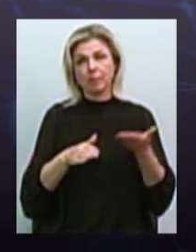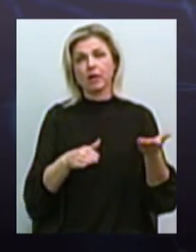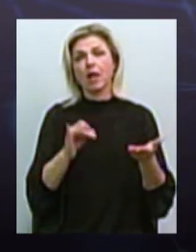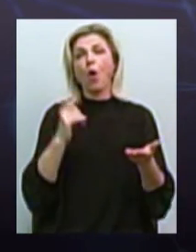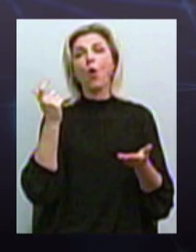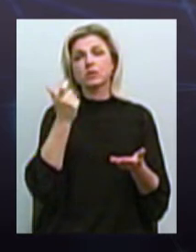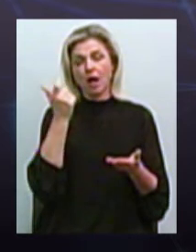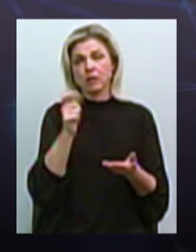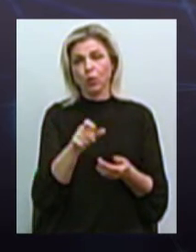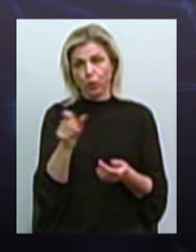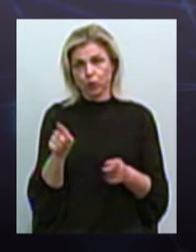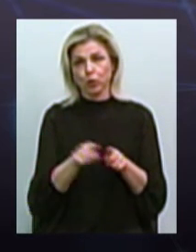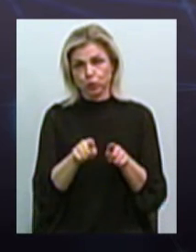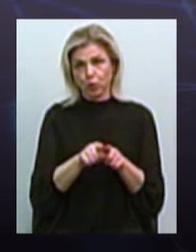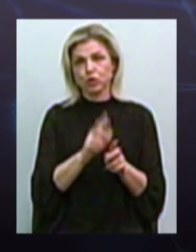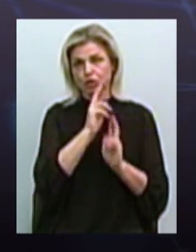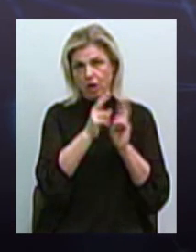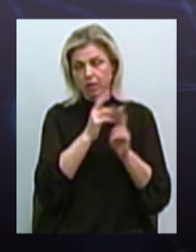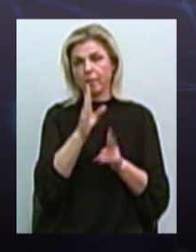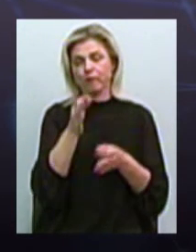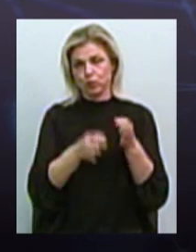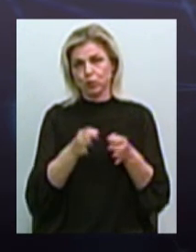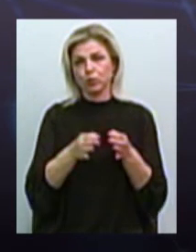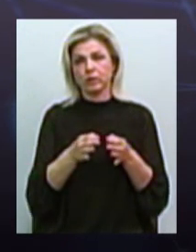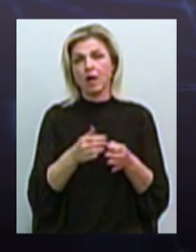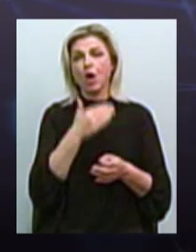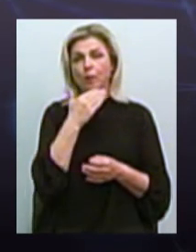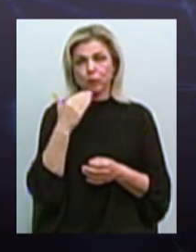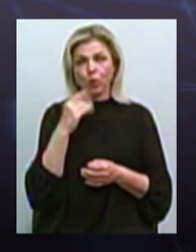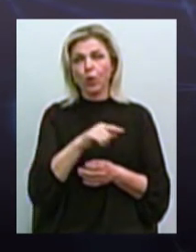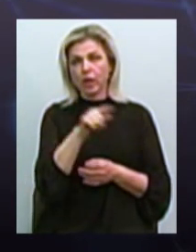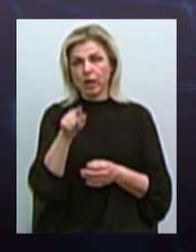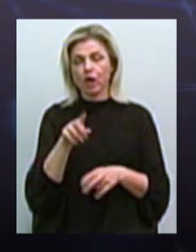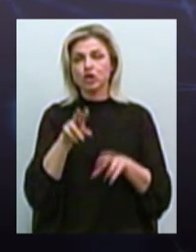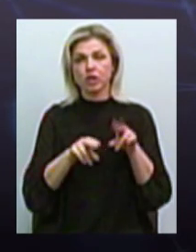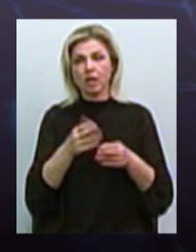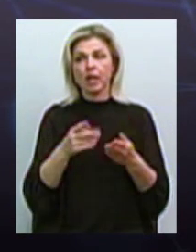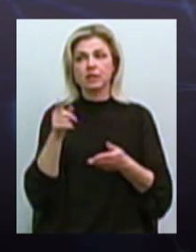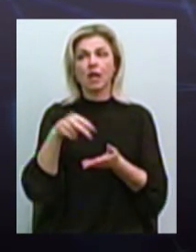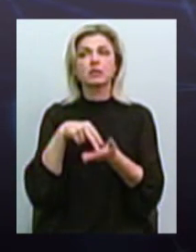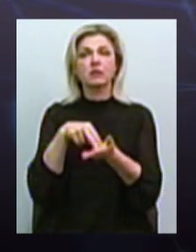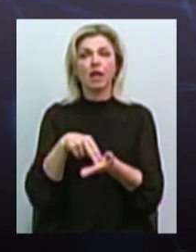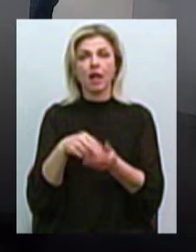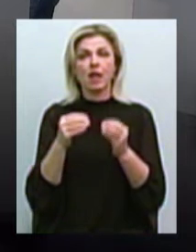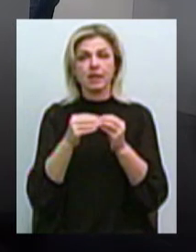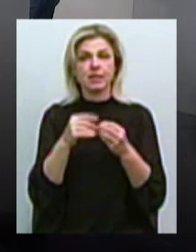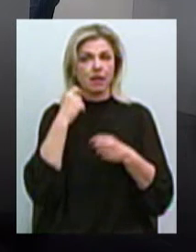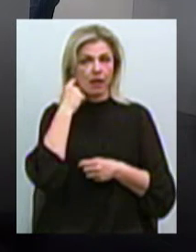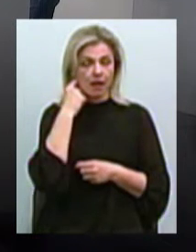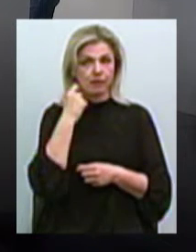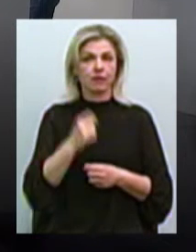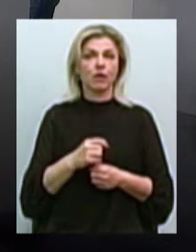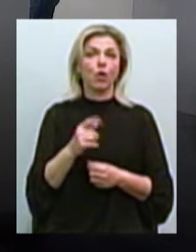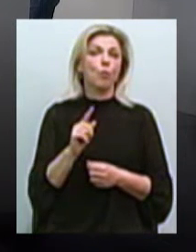обращаются, как бы, многие считают, что если там она там стояла последние 10 лет, то